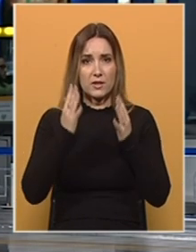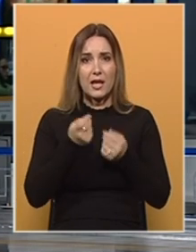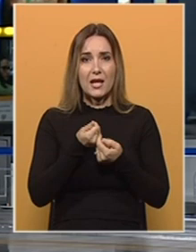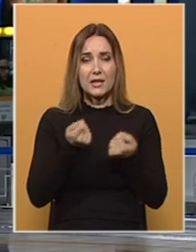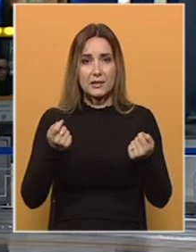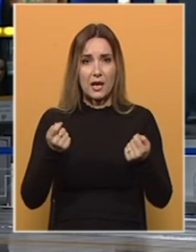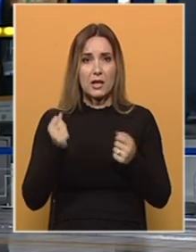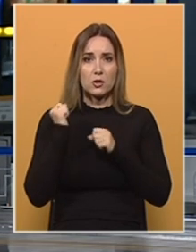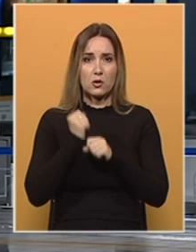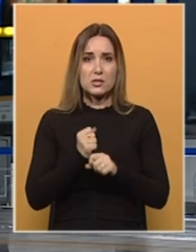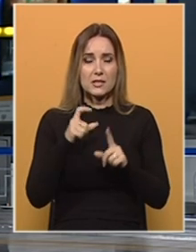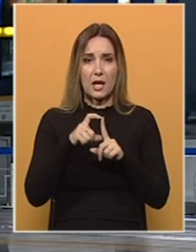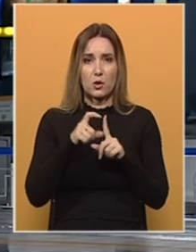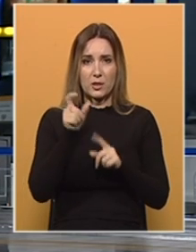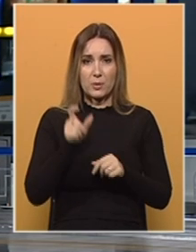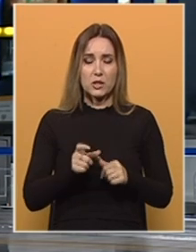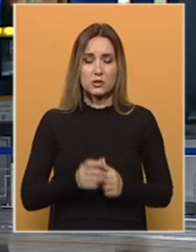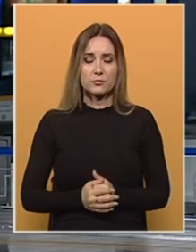Detalje ročišta donosi Dario Drmać.